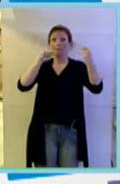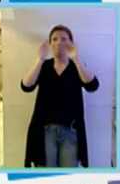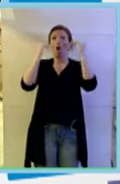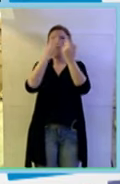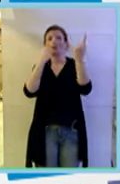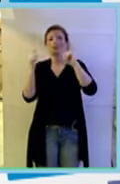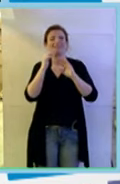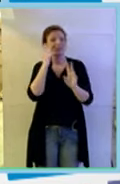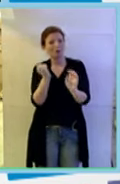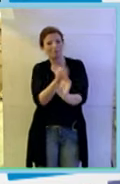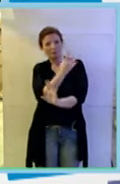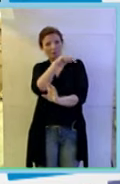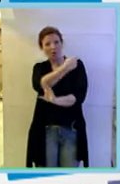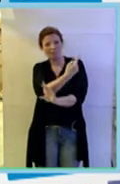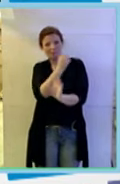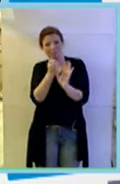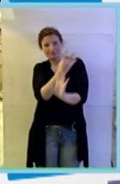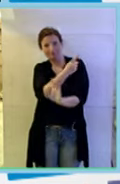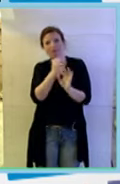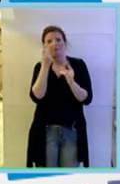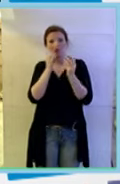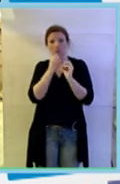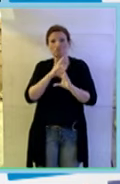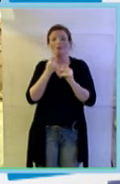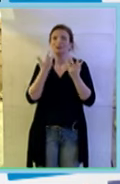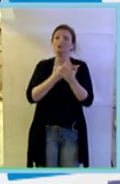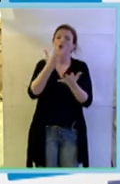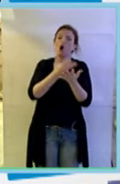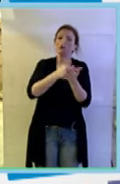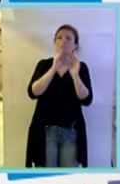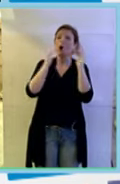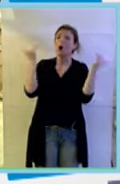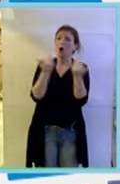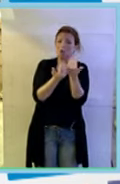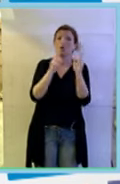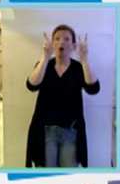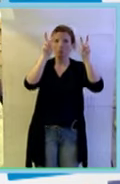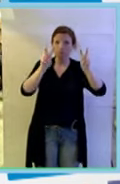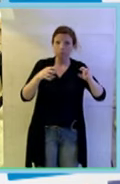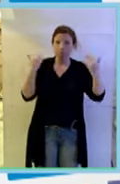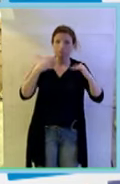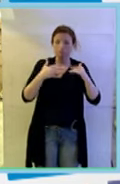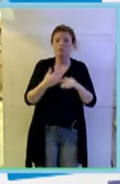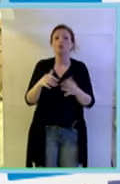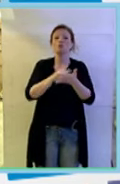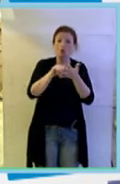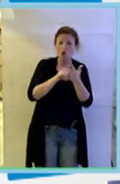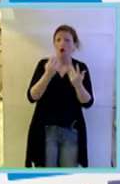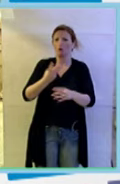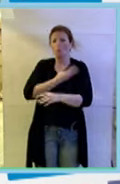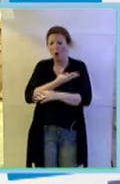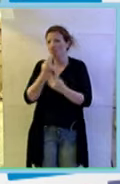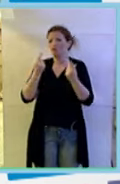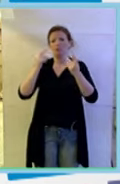vediamo se si vede un po' di quello che è successo. Questi sono i giornali del mondo che ne parlano, no? Su Wall Street Journal, New York Times, Washington